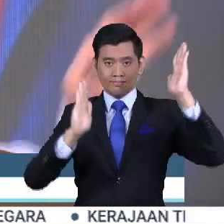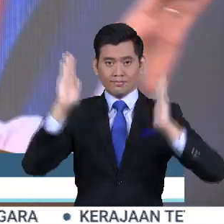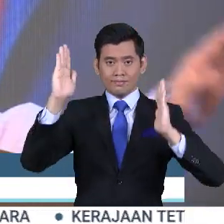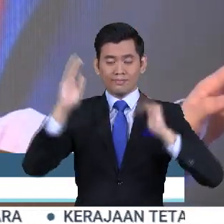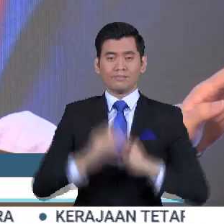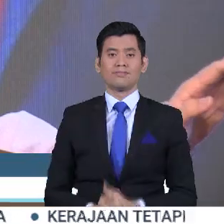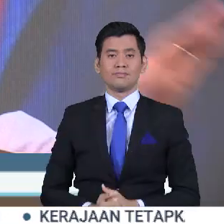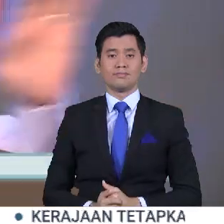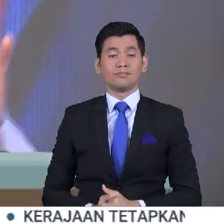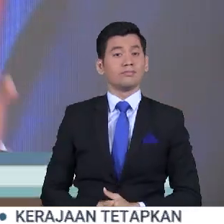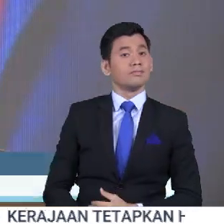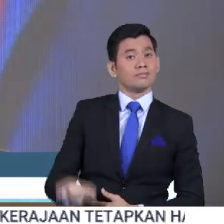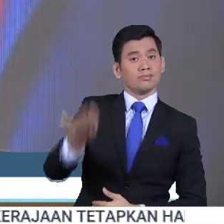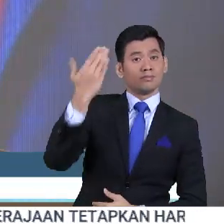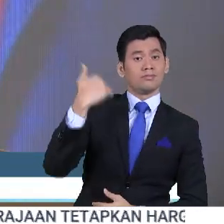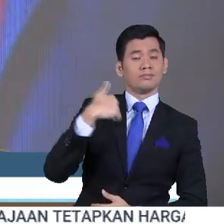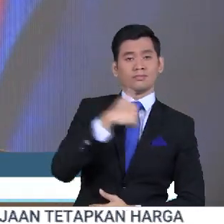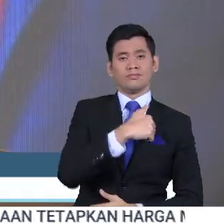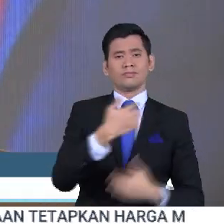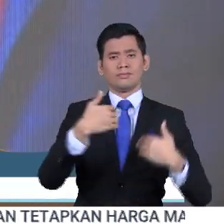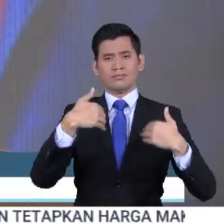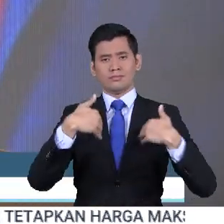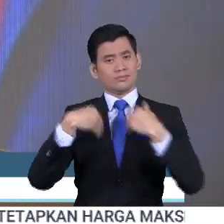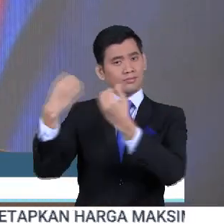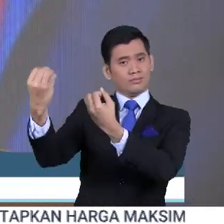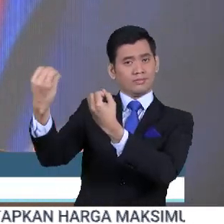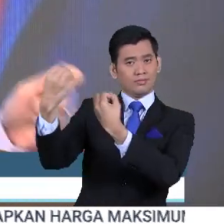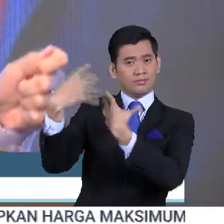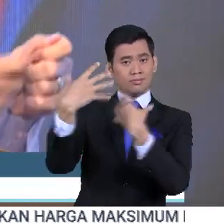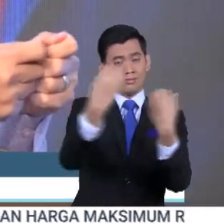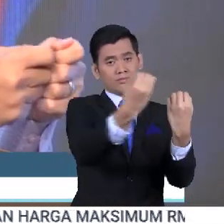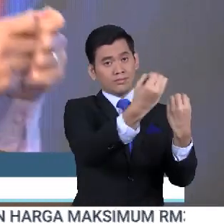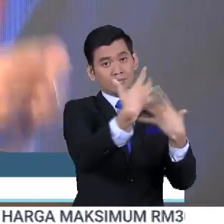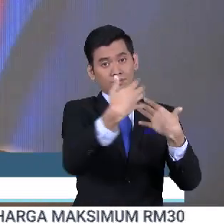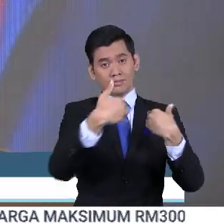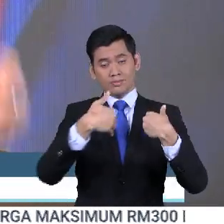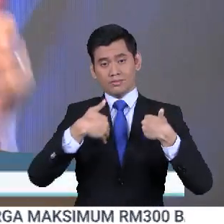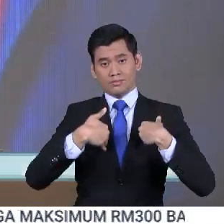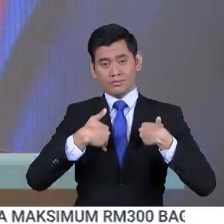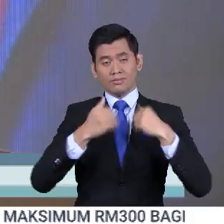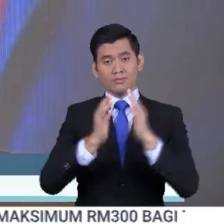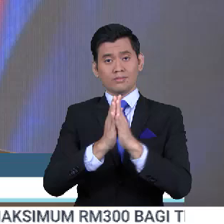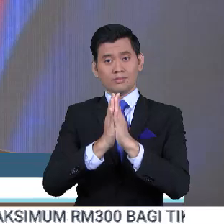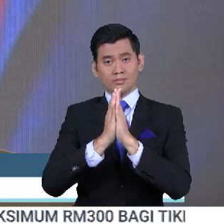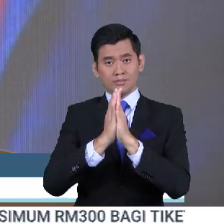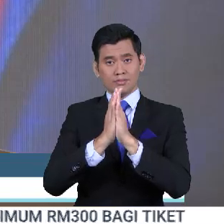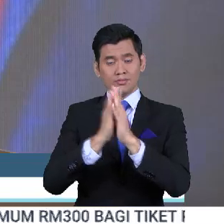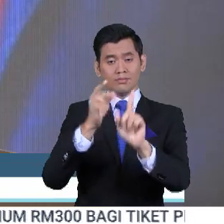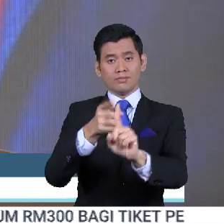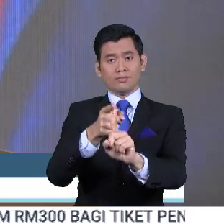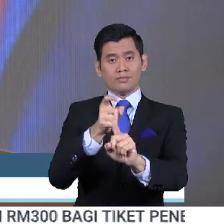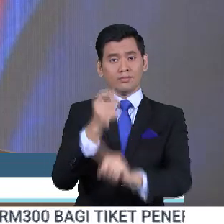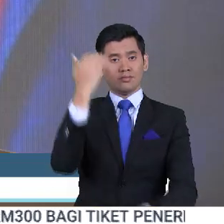Beberapa hari yang lalu kita dimaklumkan bahawa ada satu rayuan di mahkamah